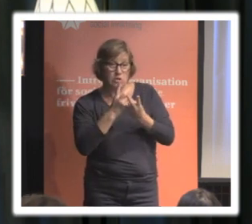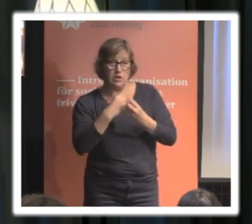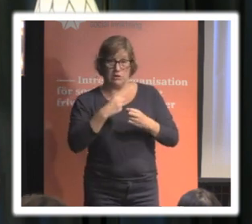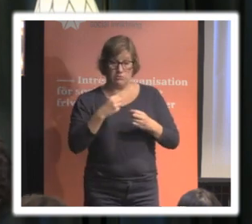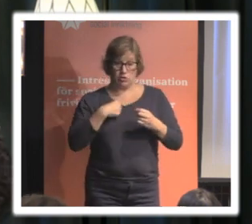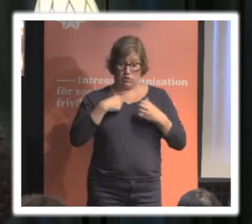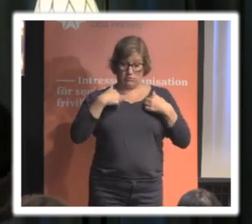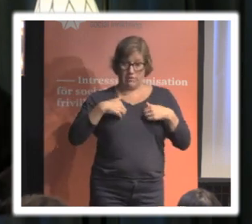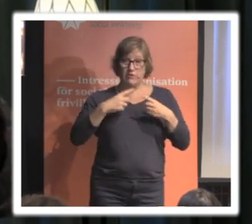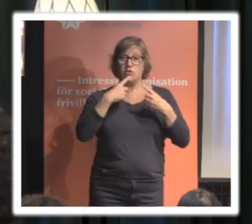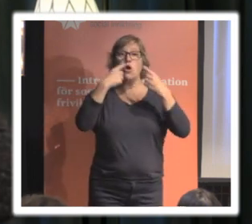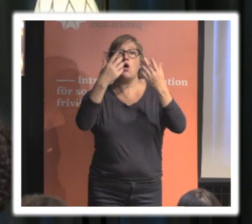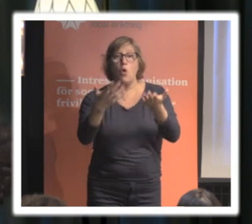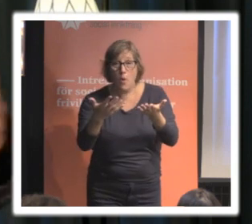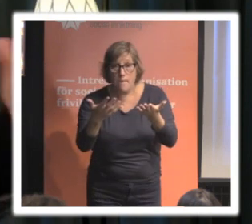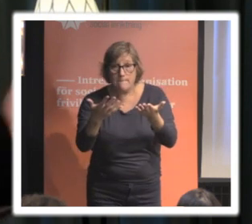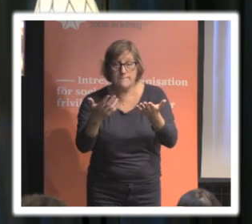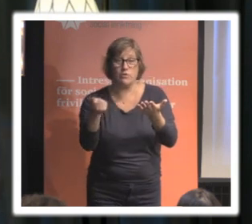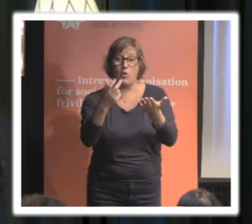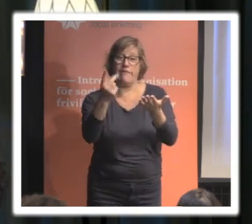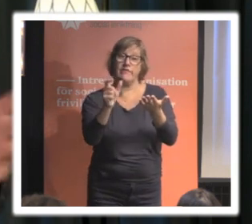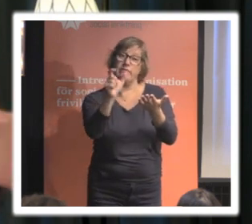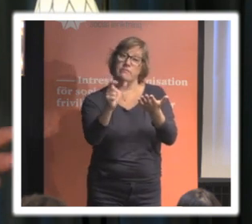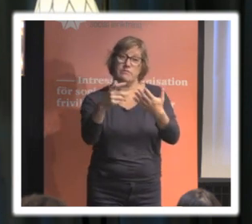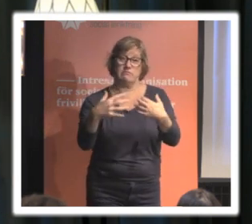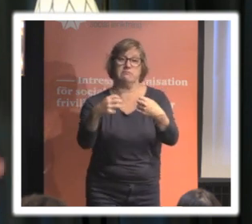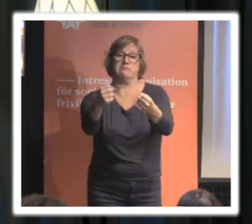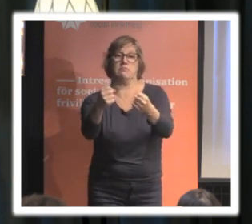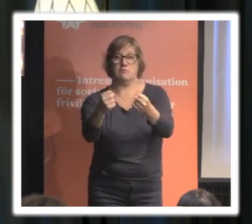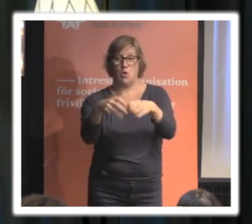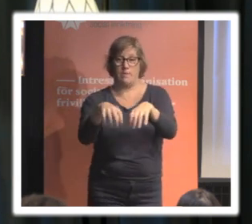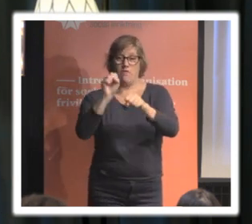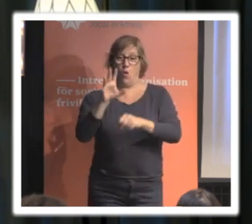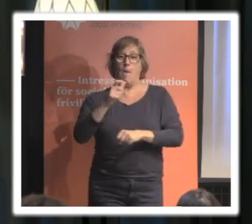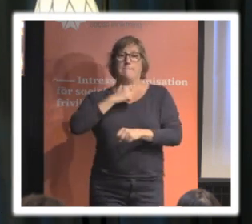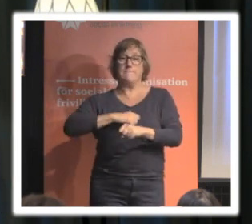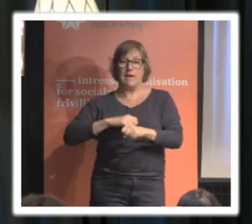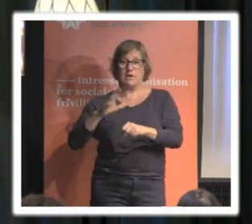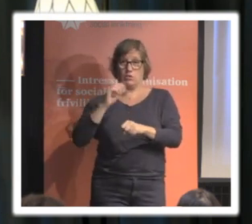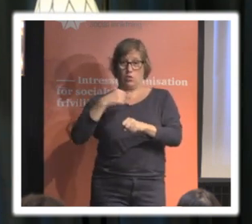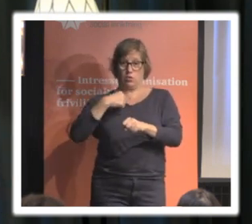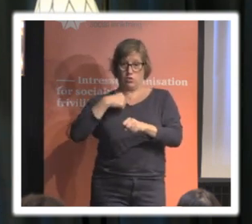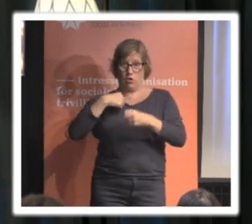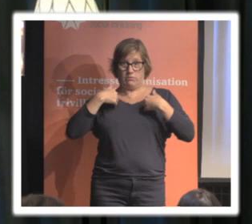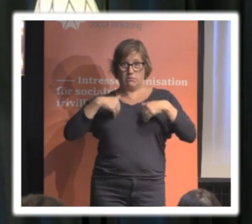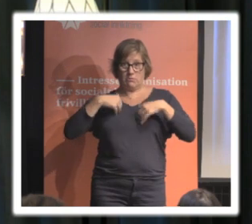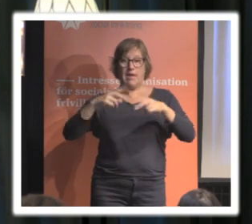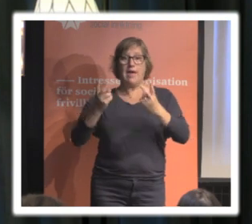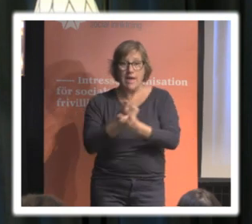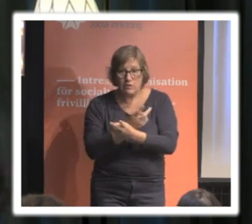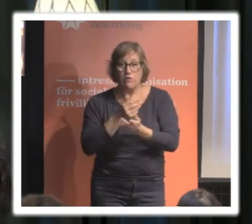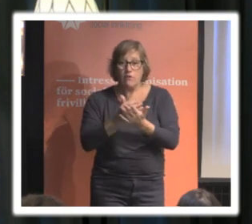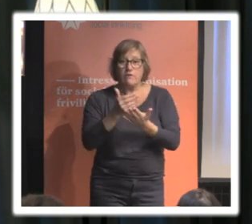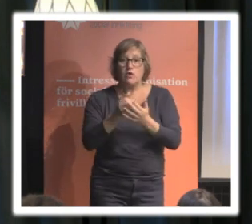sig och lagt under någon annans kontroll man inte fortfarande som individ då ska ha i alla fall en liten